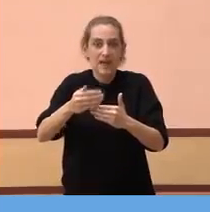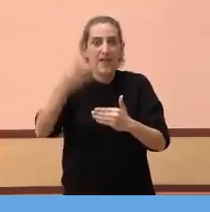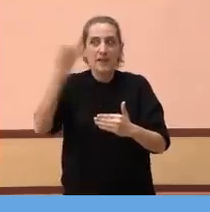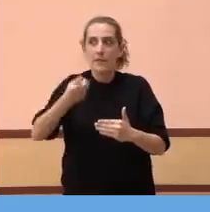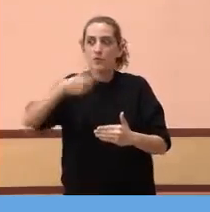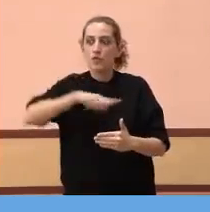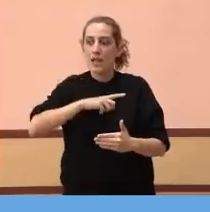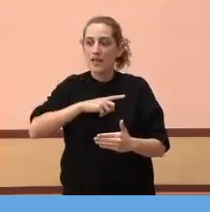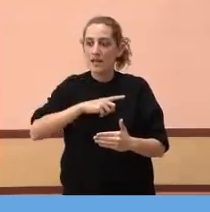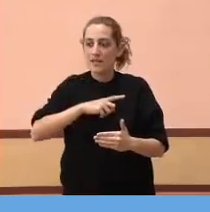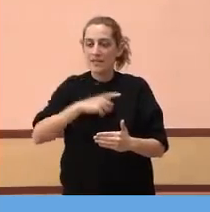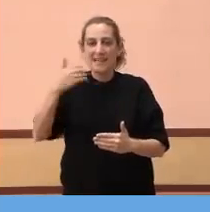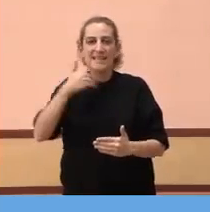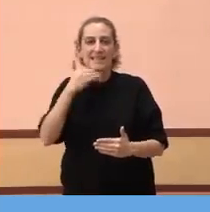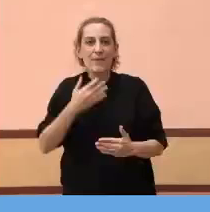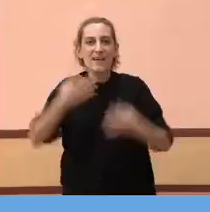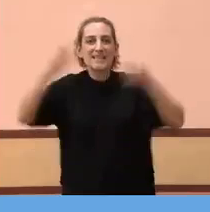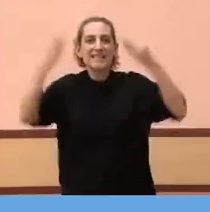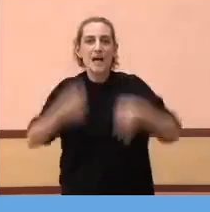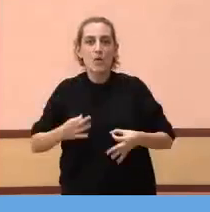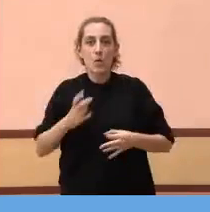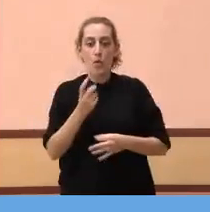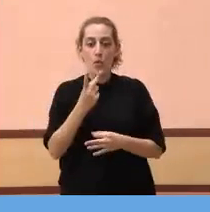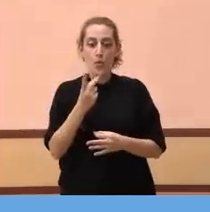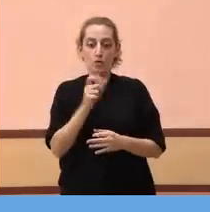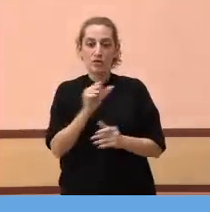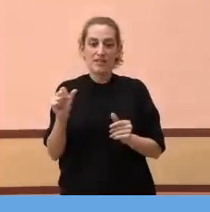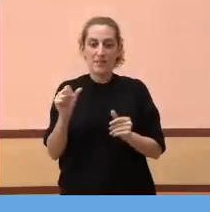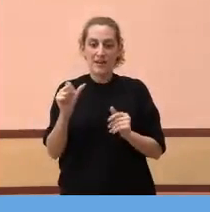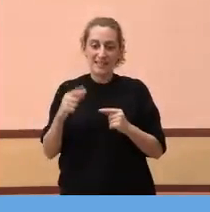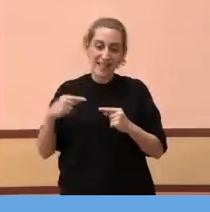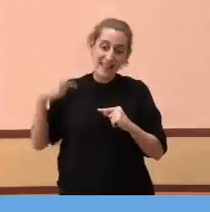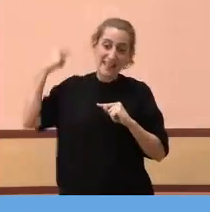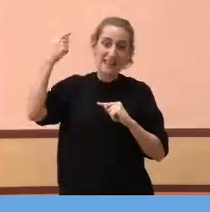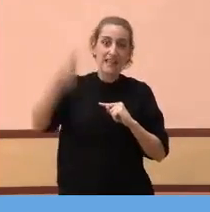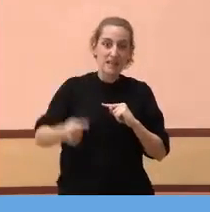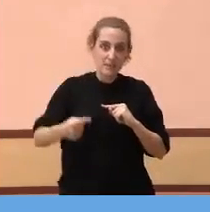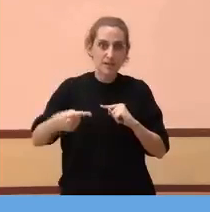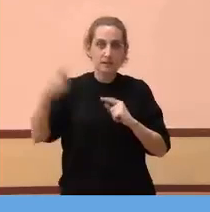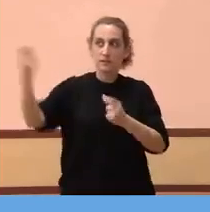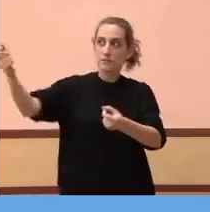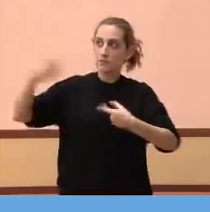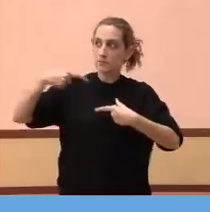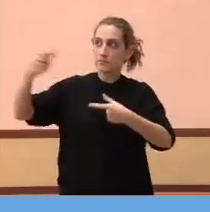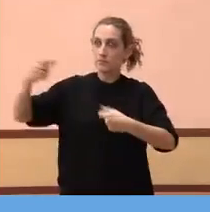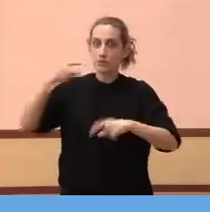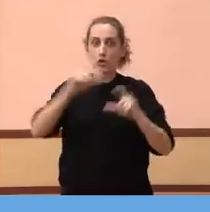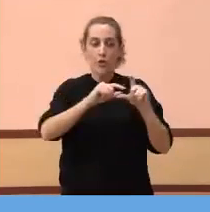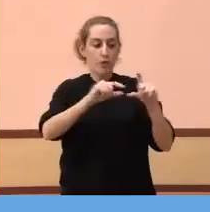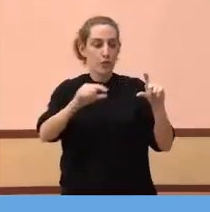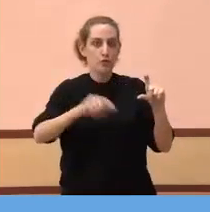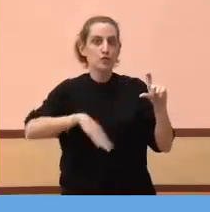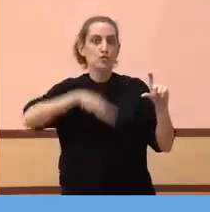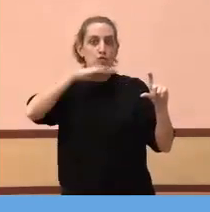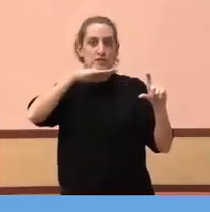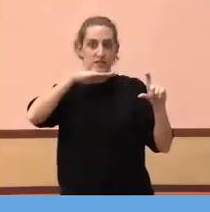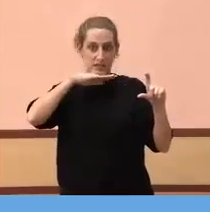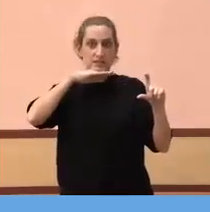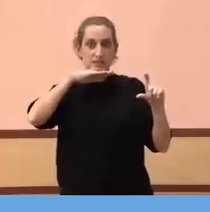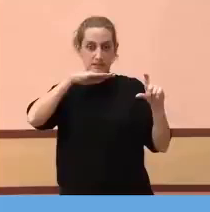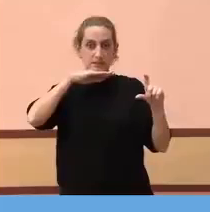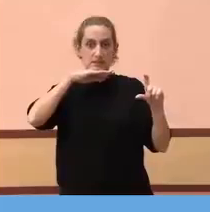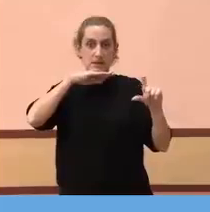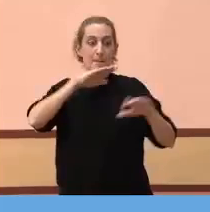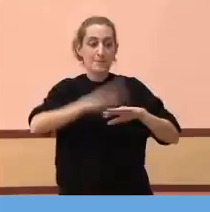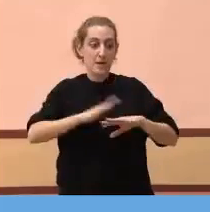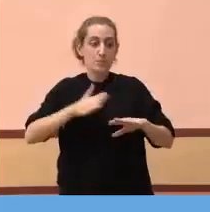12 setmanes, dosis suficients de la mateixa vacuna per poder fer un recordatori, un boosting, un